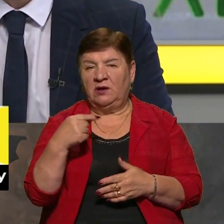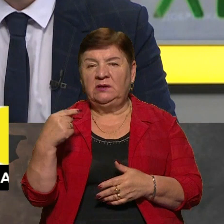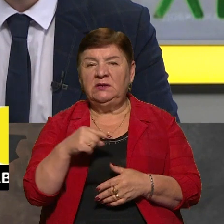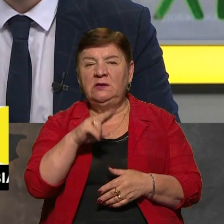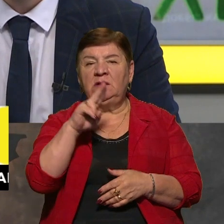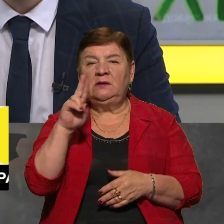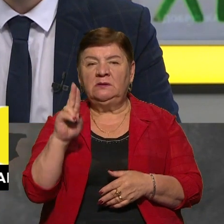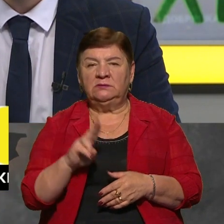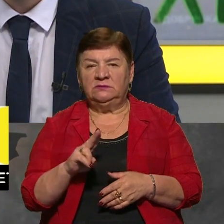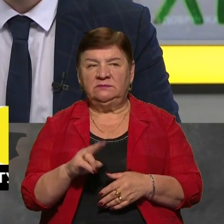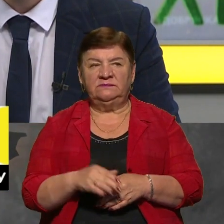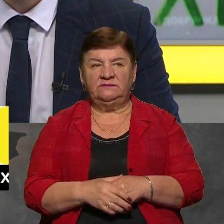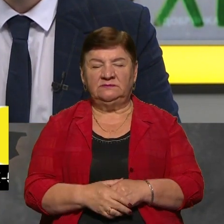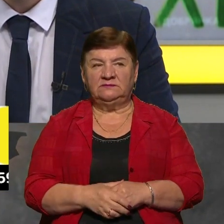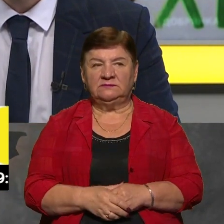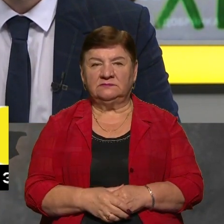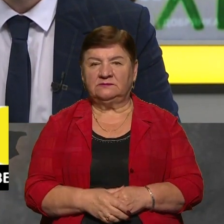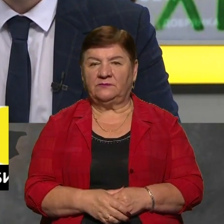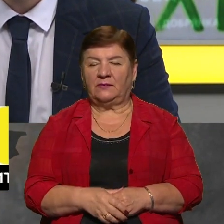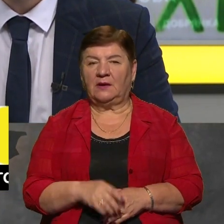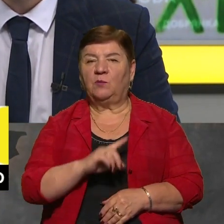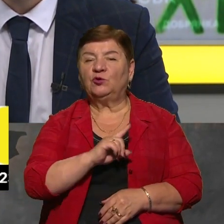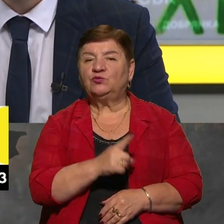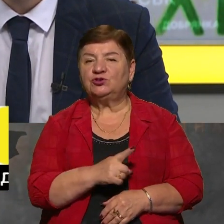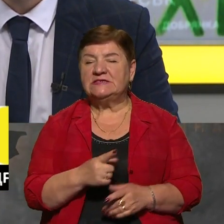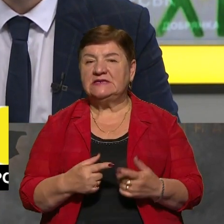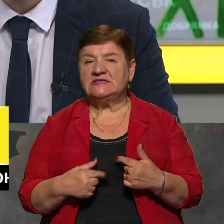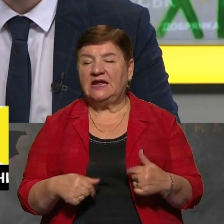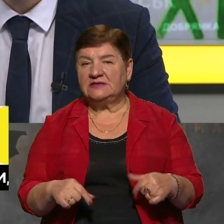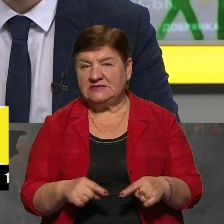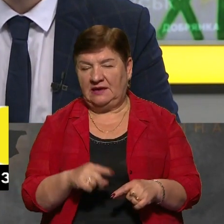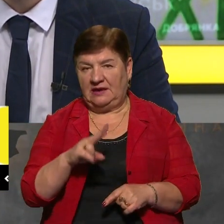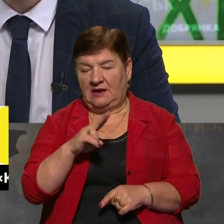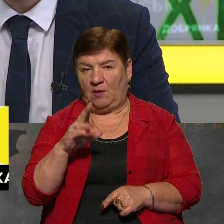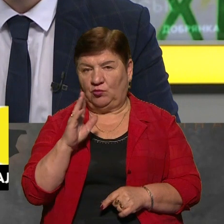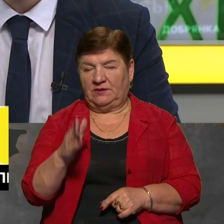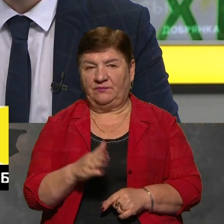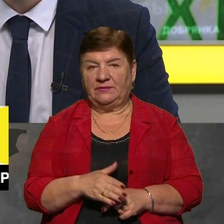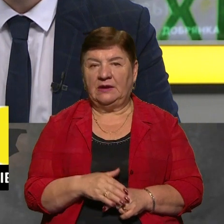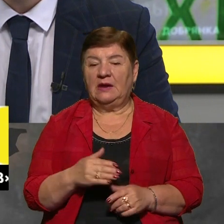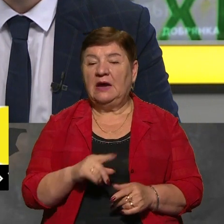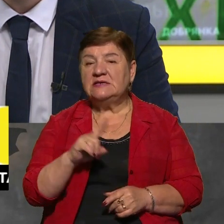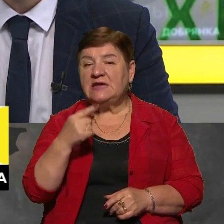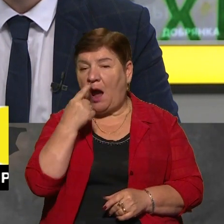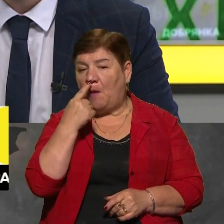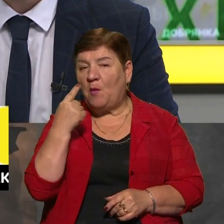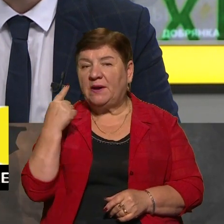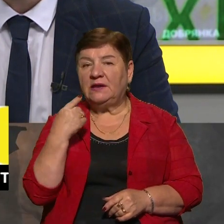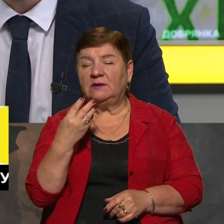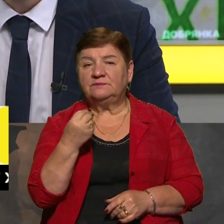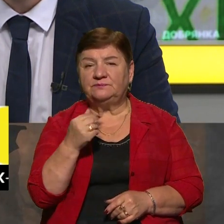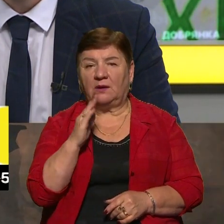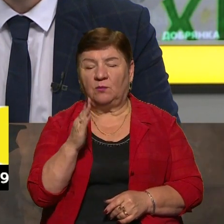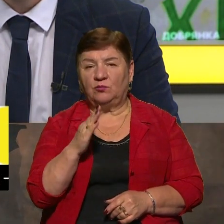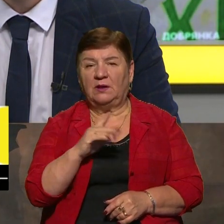визначення визначення потужності станції, яка буде дібратися. За попередніми оцінками, станція буде